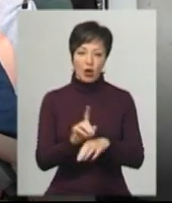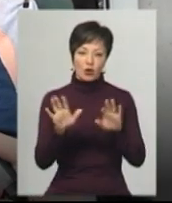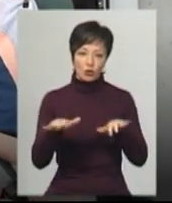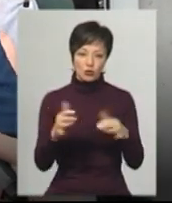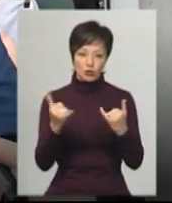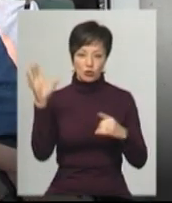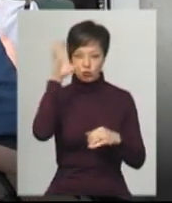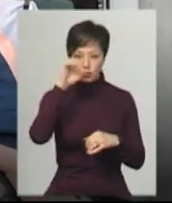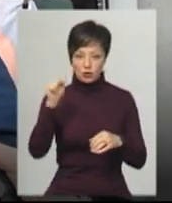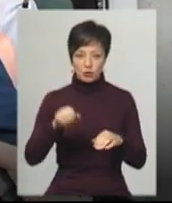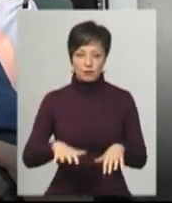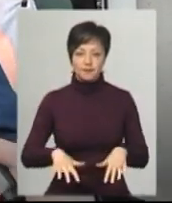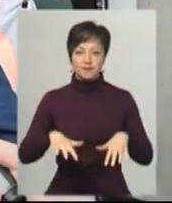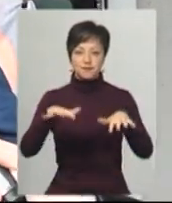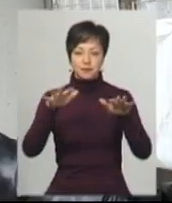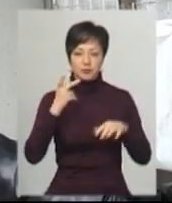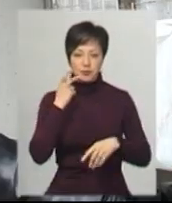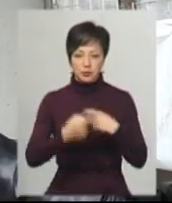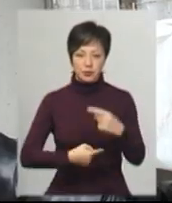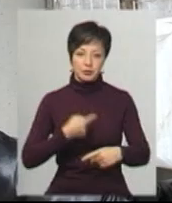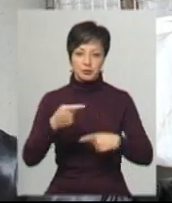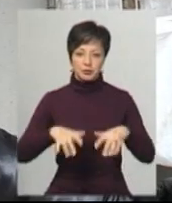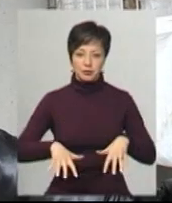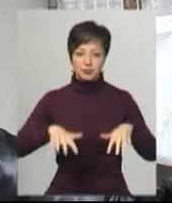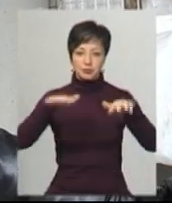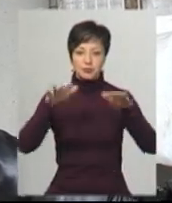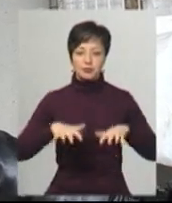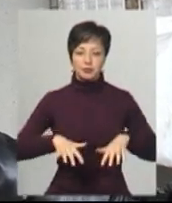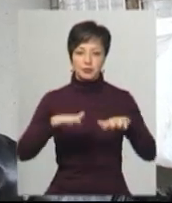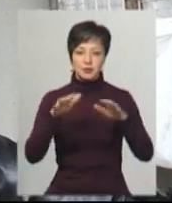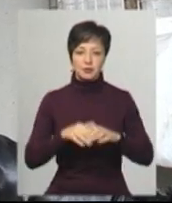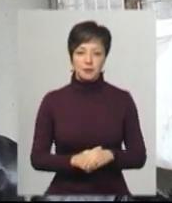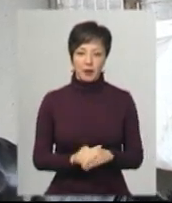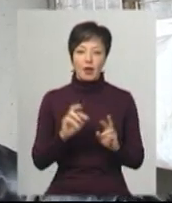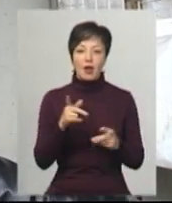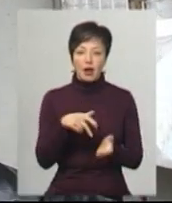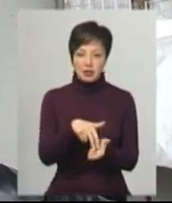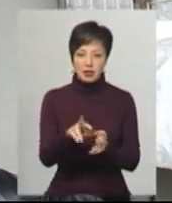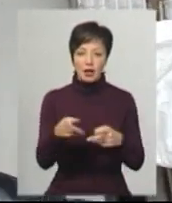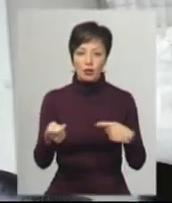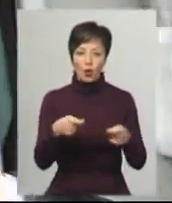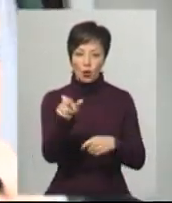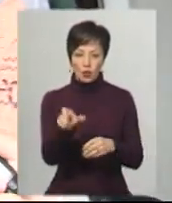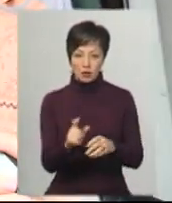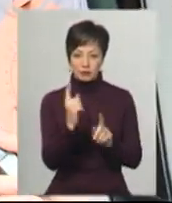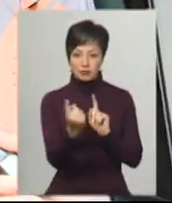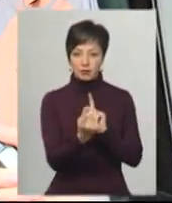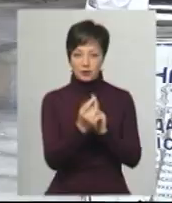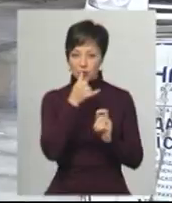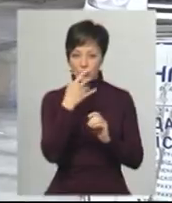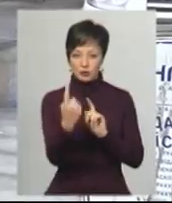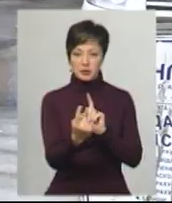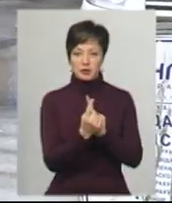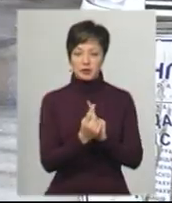сьогодні ночі дощ шов, то воно постійно тут стоїть вода. Постоїло, поки не збіжить. А як зайти, як торгувати? Як люди не мають піти? Ви ж до мене не можете